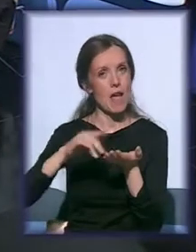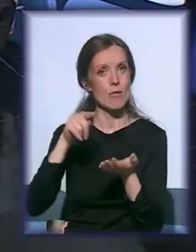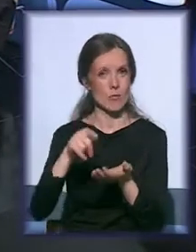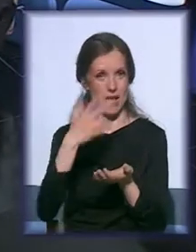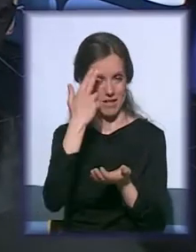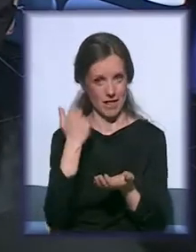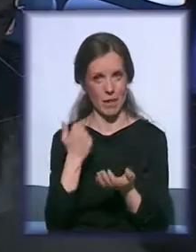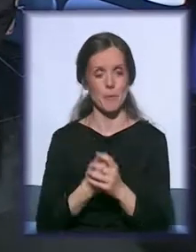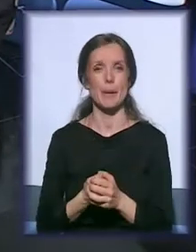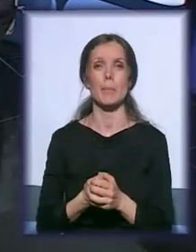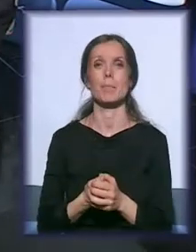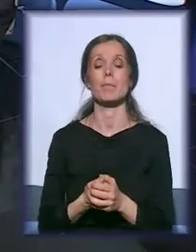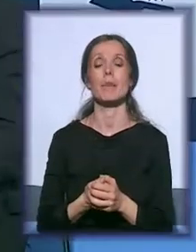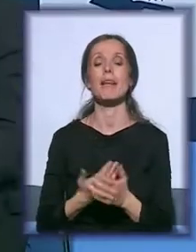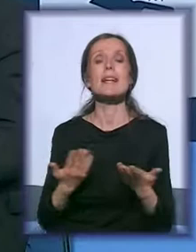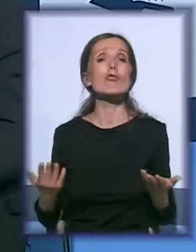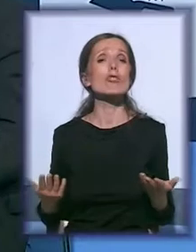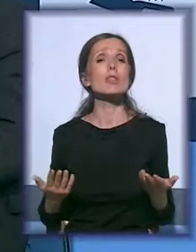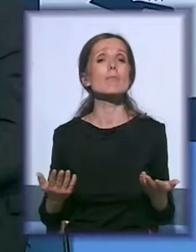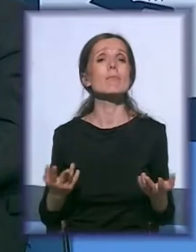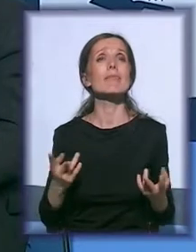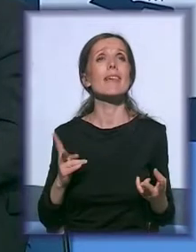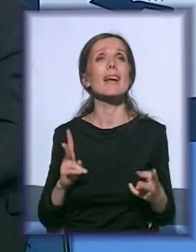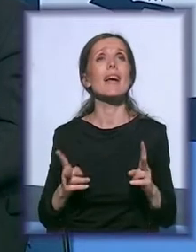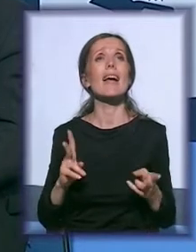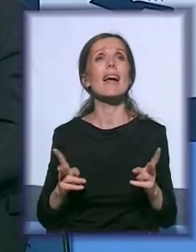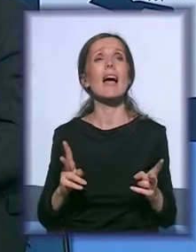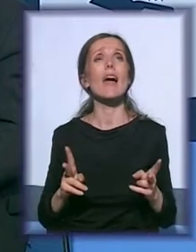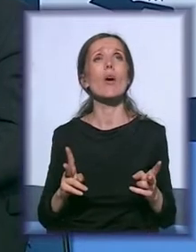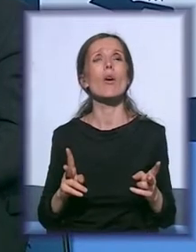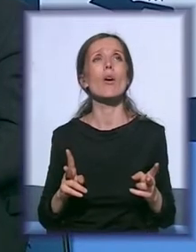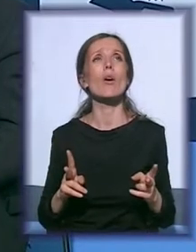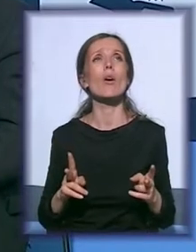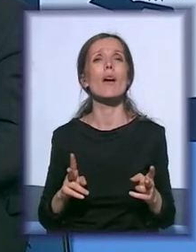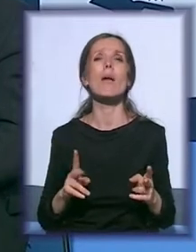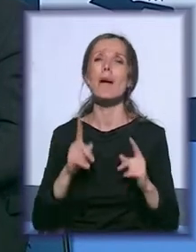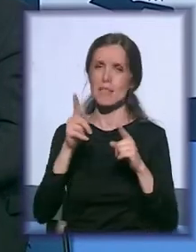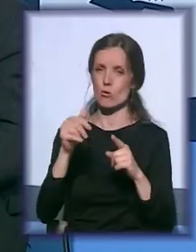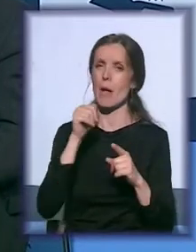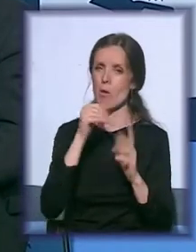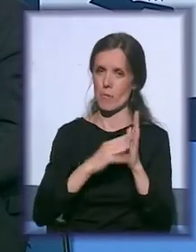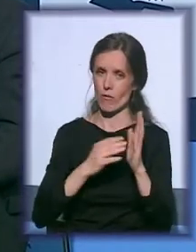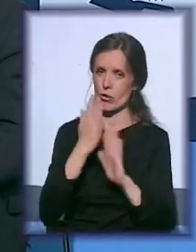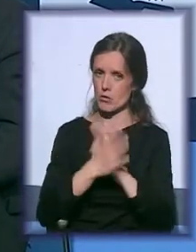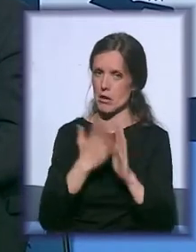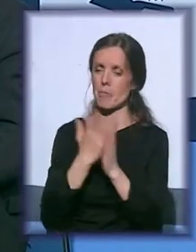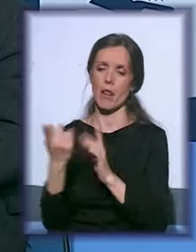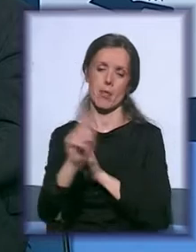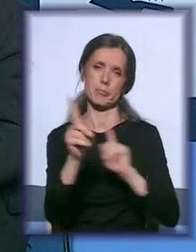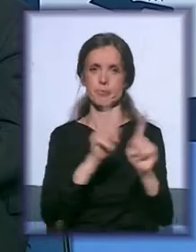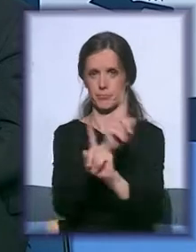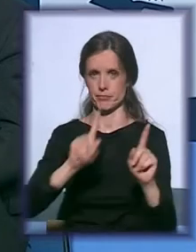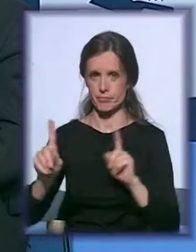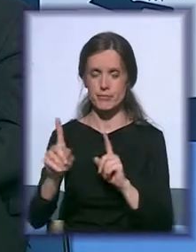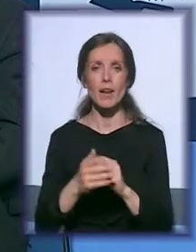izvolite. Znači, način na koji, mada su tamo i prevodioci znakovnog jezika non-stop bili prisutni.